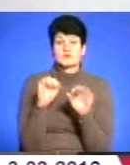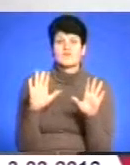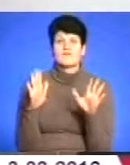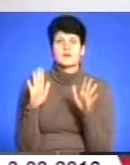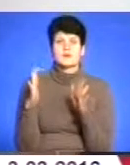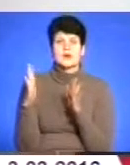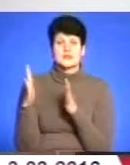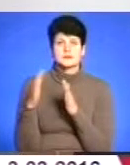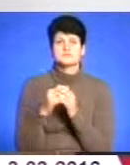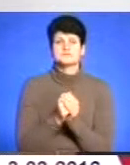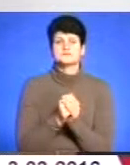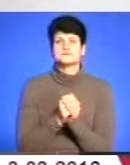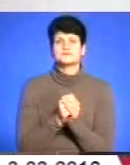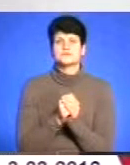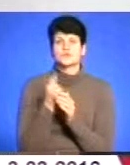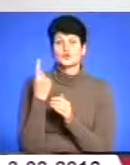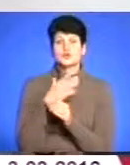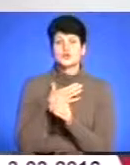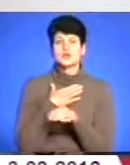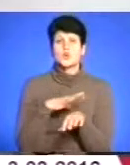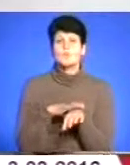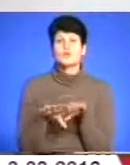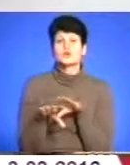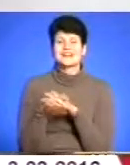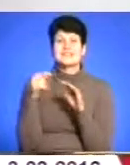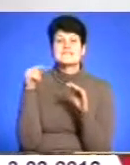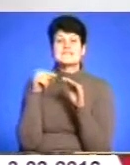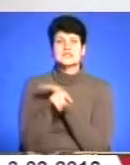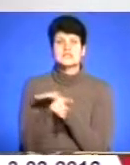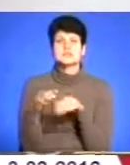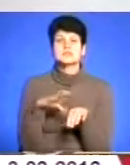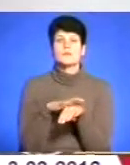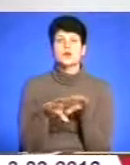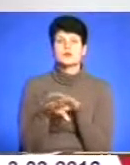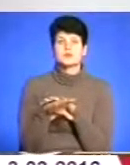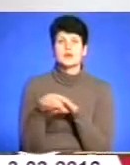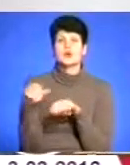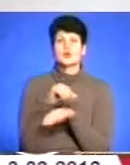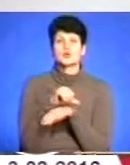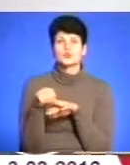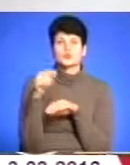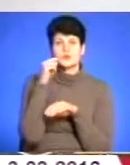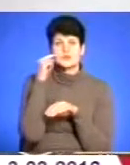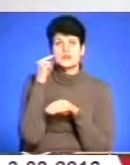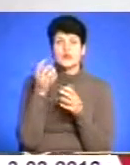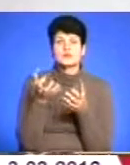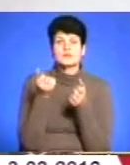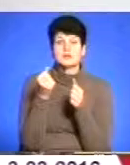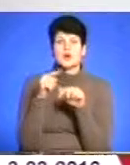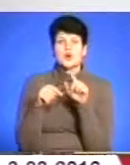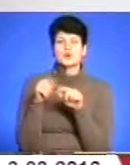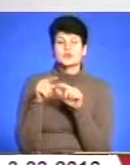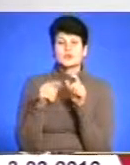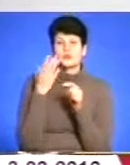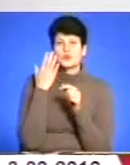одного нашого полоненого, який втік з полону на кордоні з Росією, отримувала родину в той час, коли